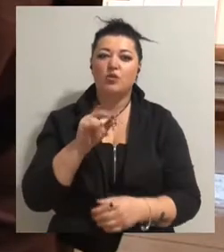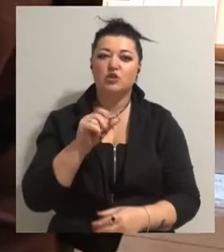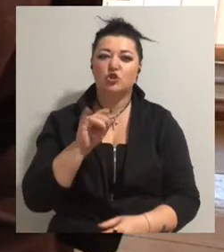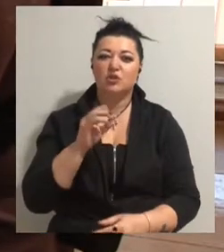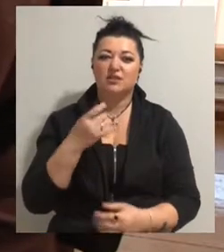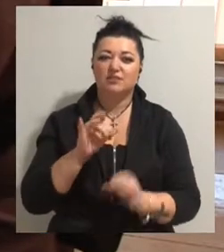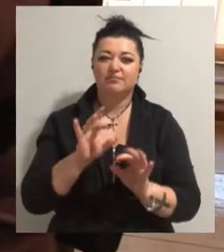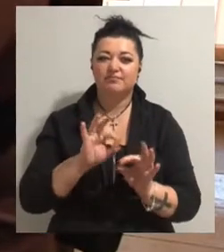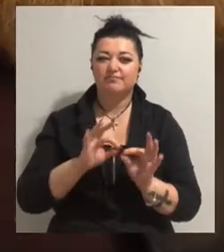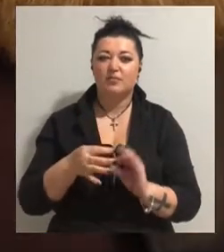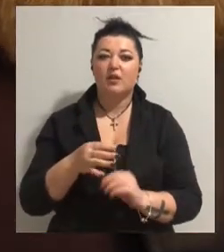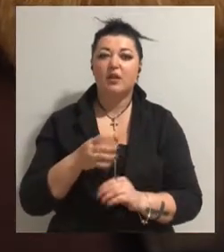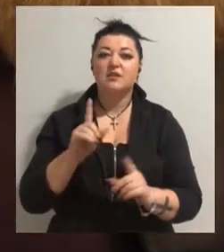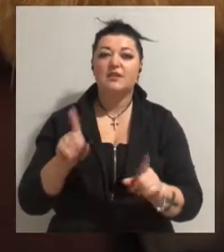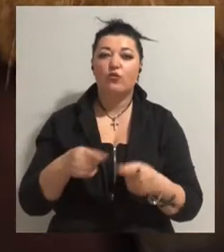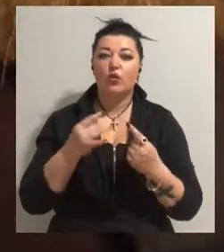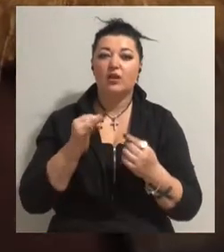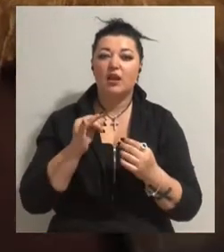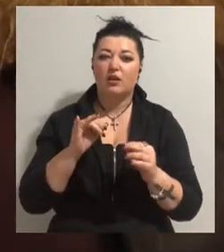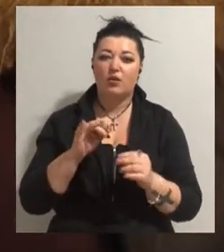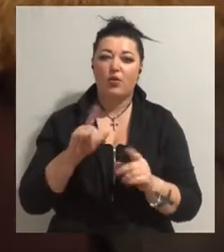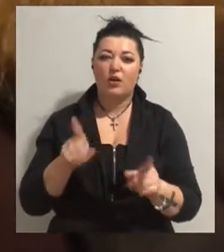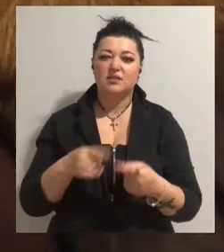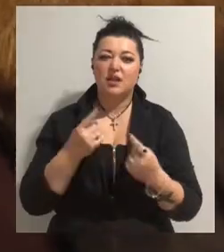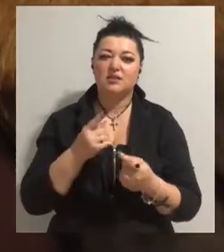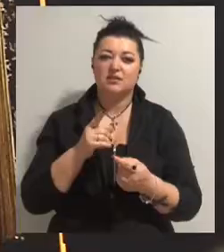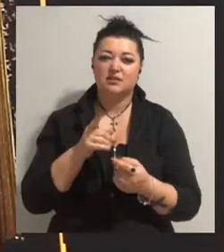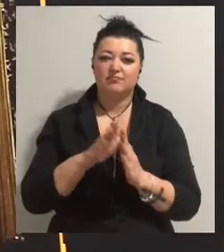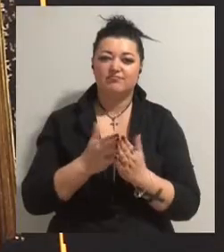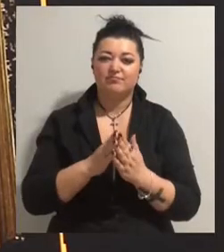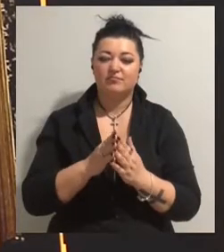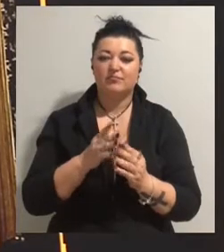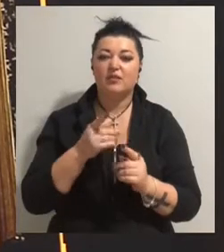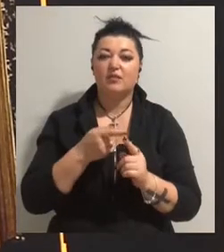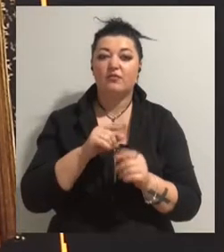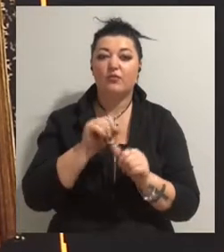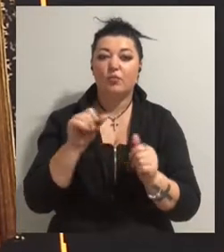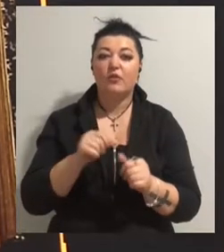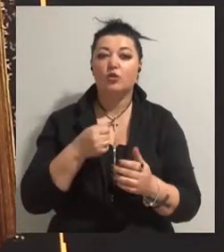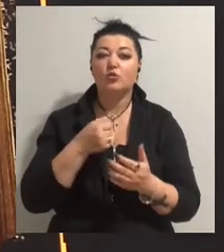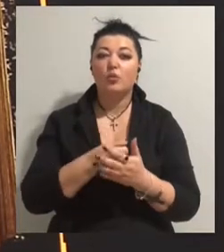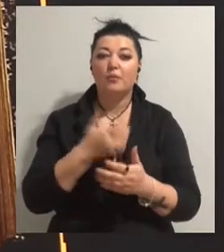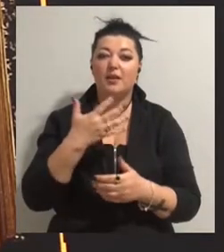відділі створення та організації електронних ресурсів триває сканування книжки, який майже 150 років.